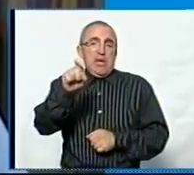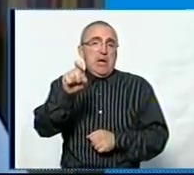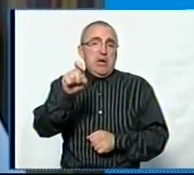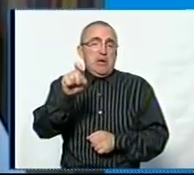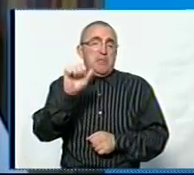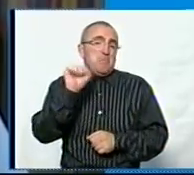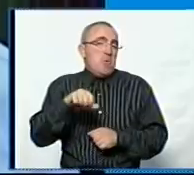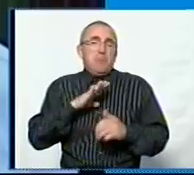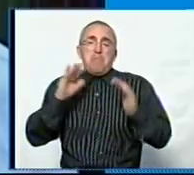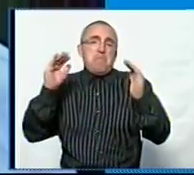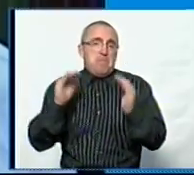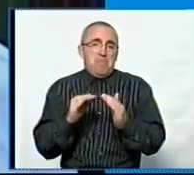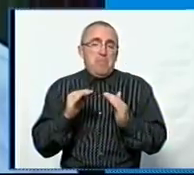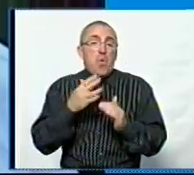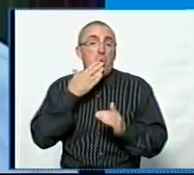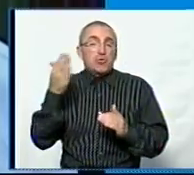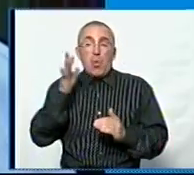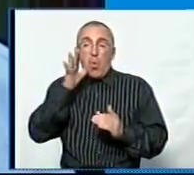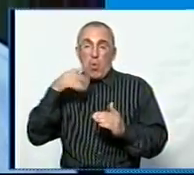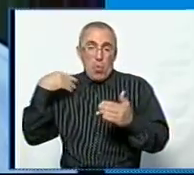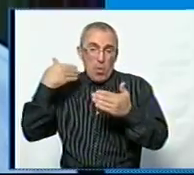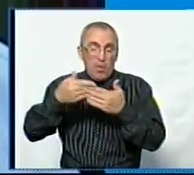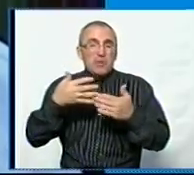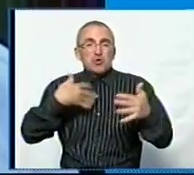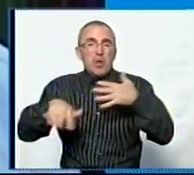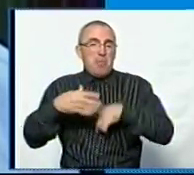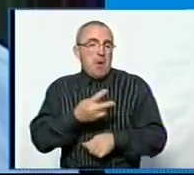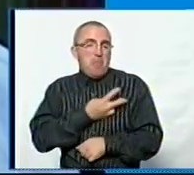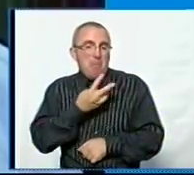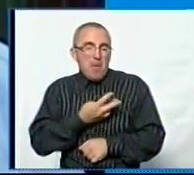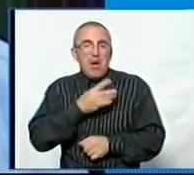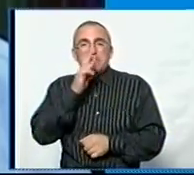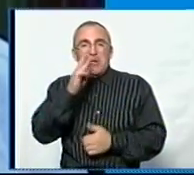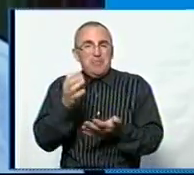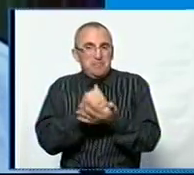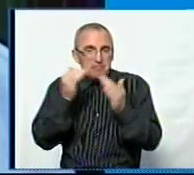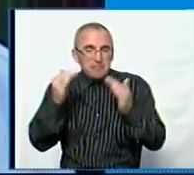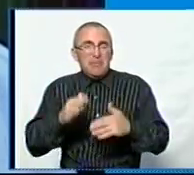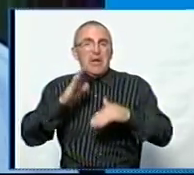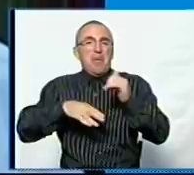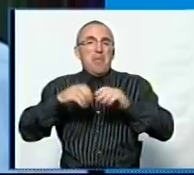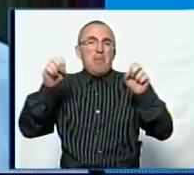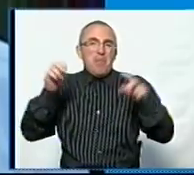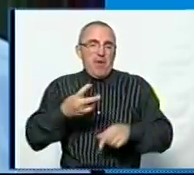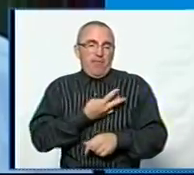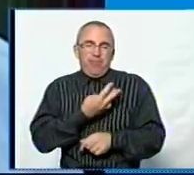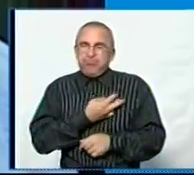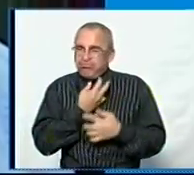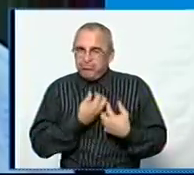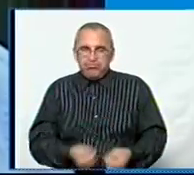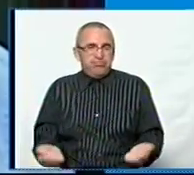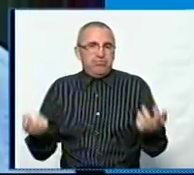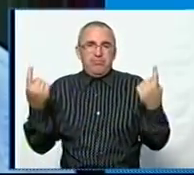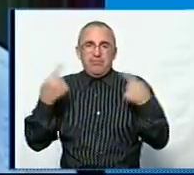можливо, навіть і менше. Останні роки була слабка мотивація, і заробітна плата, і професійне вигорання, і